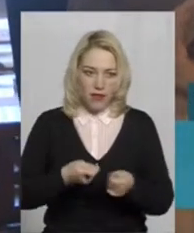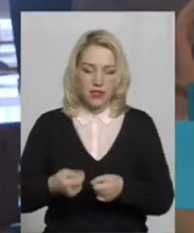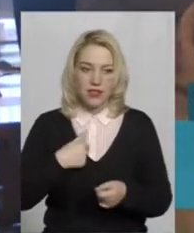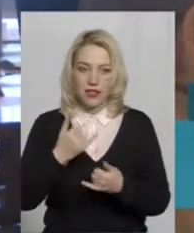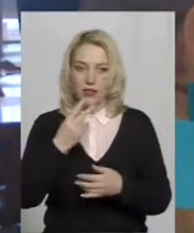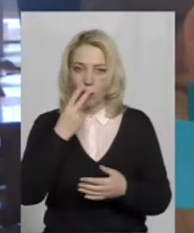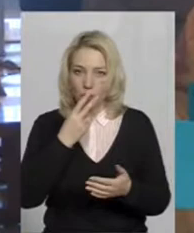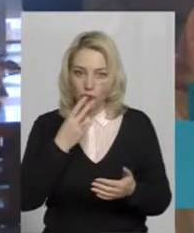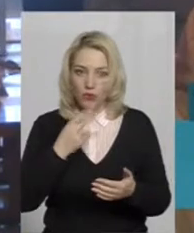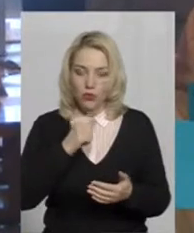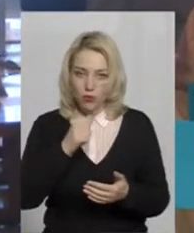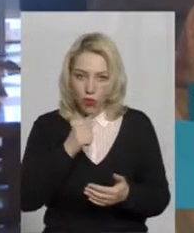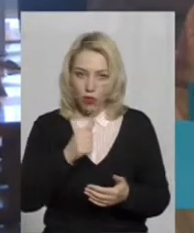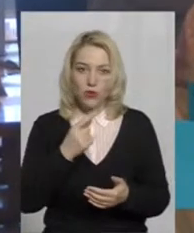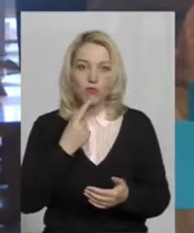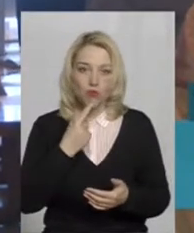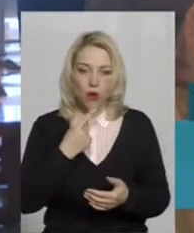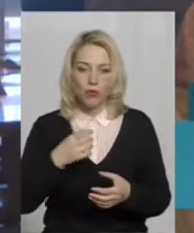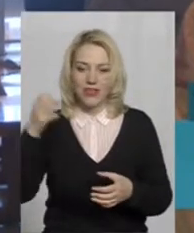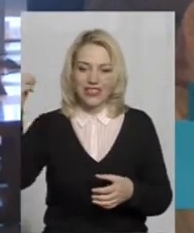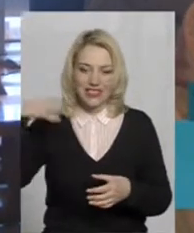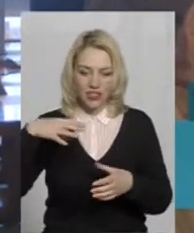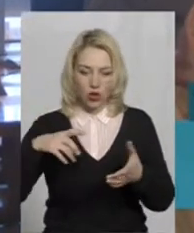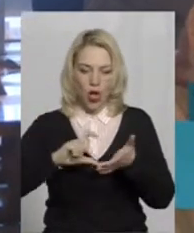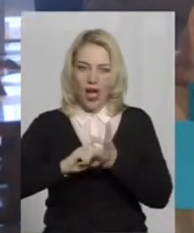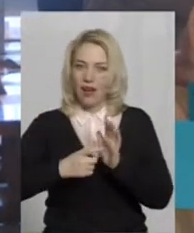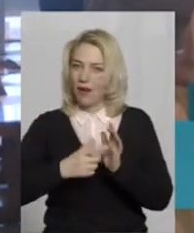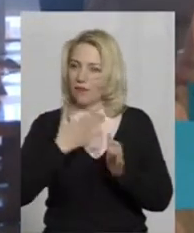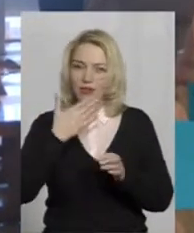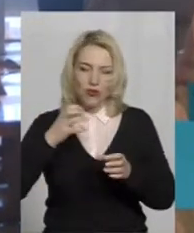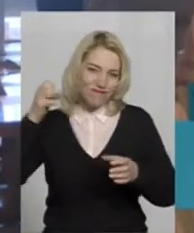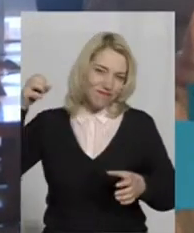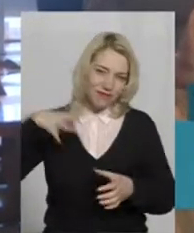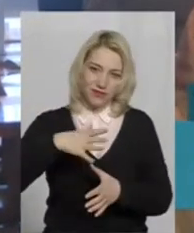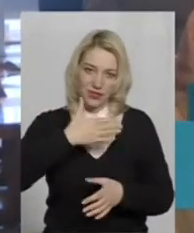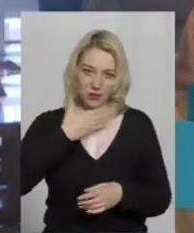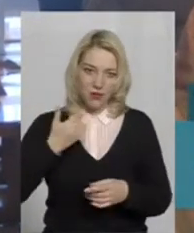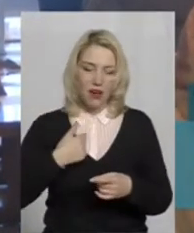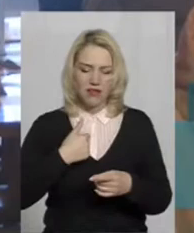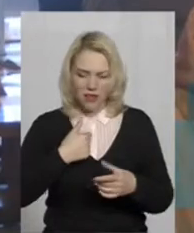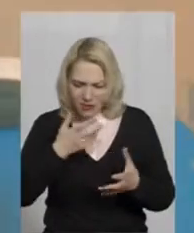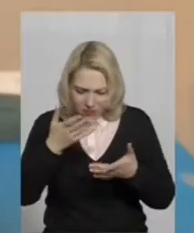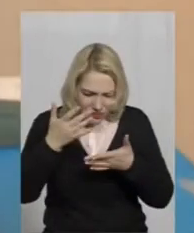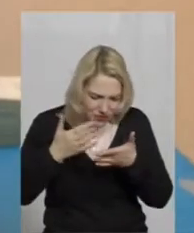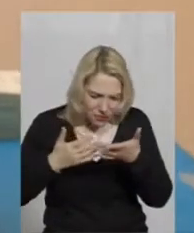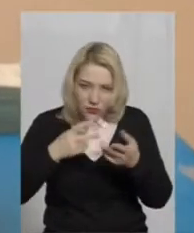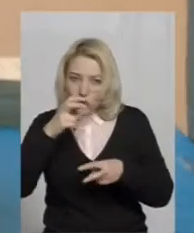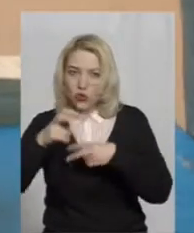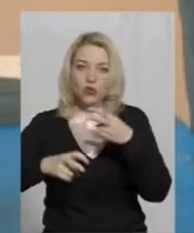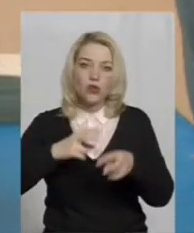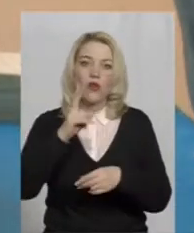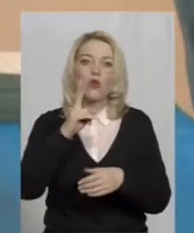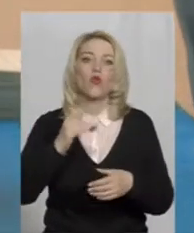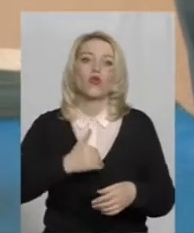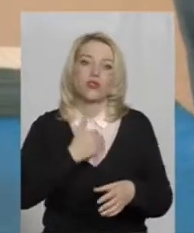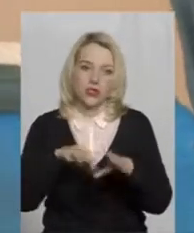світло в кабінці не дуже яскраве, то я трошки повутузилася, поки знайшла, кого хотіла. За її словами,